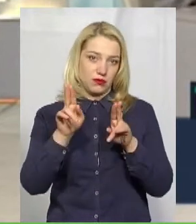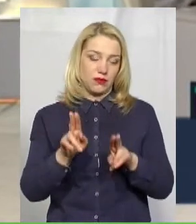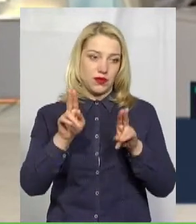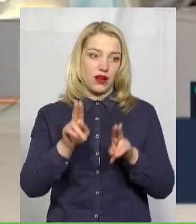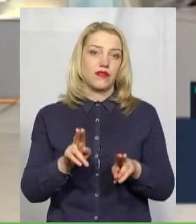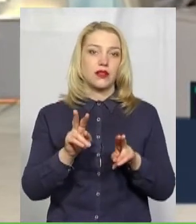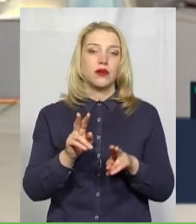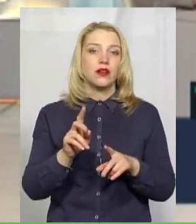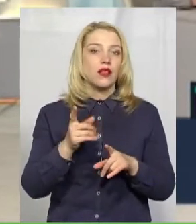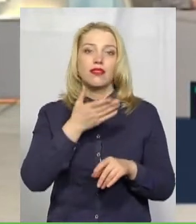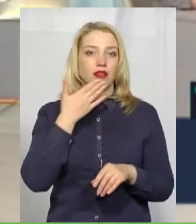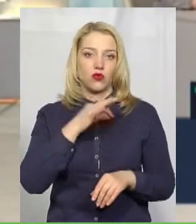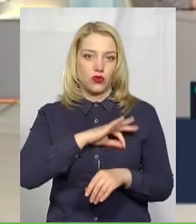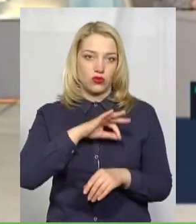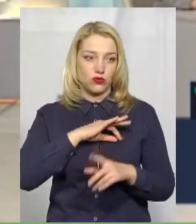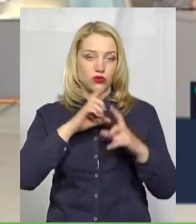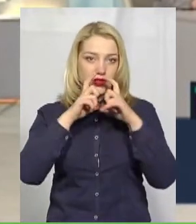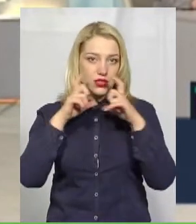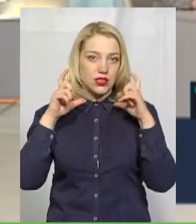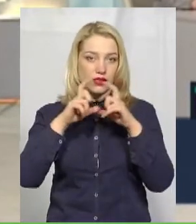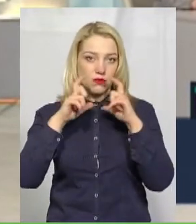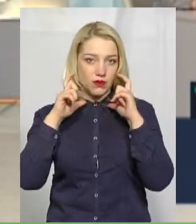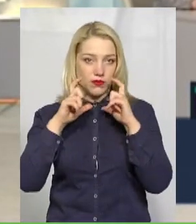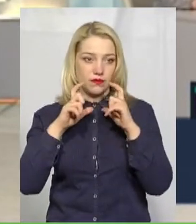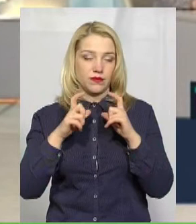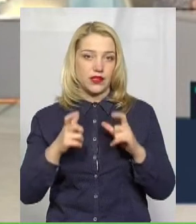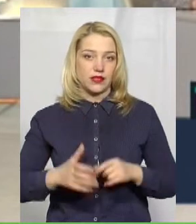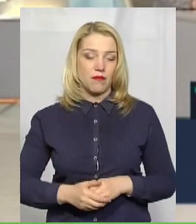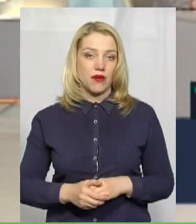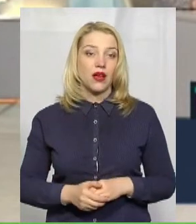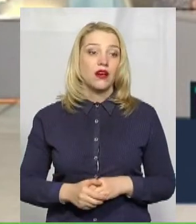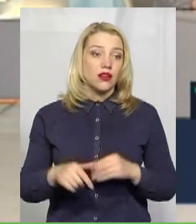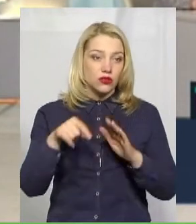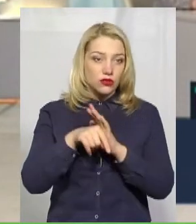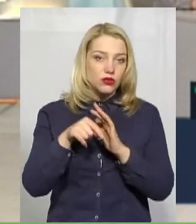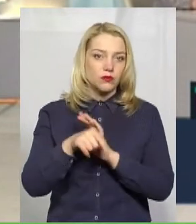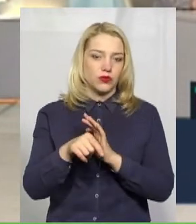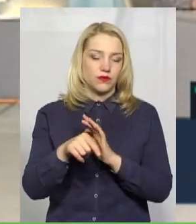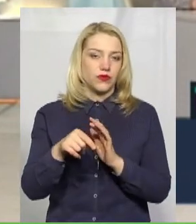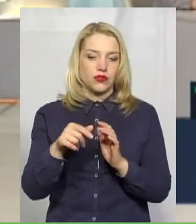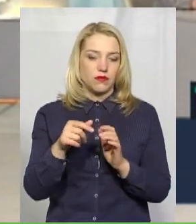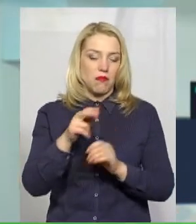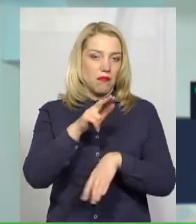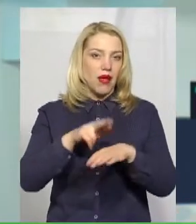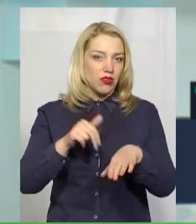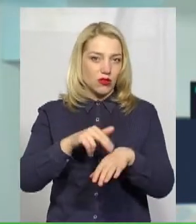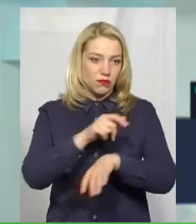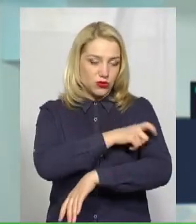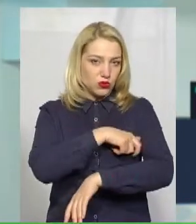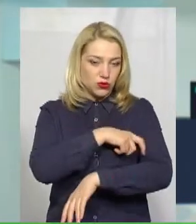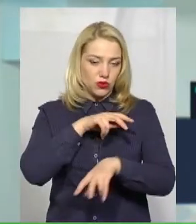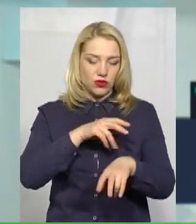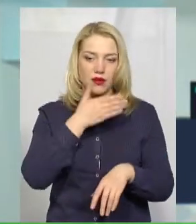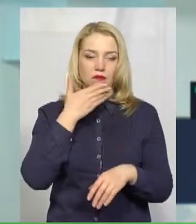не користуються засобами індивідуального захисту, тобто масками. В основному в патрульних немає такого поняття, щоб